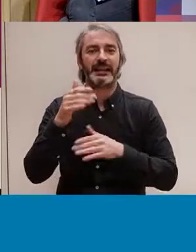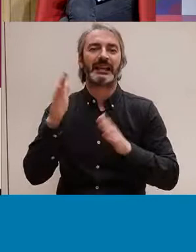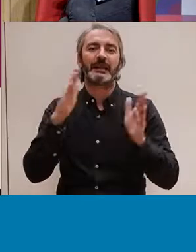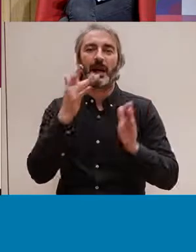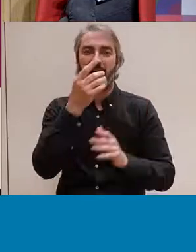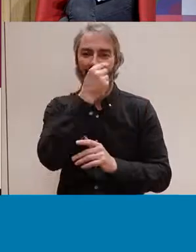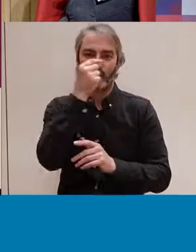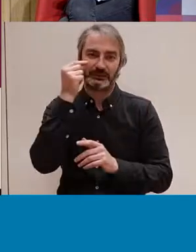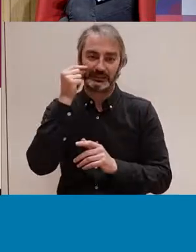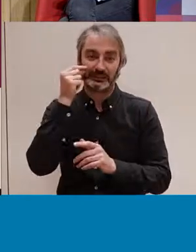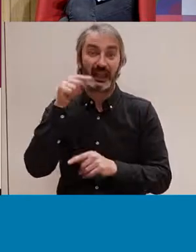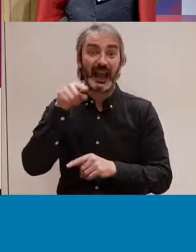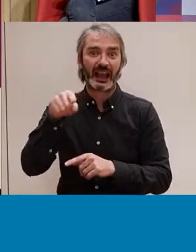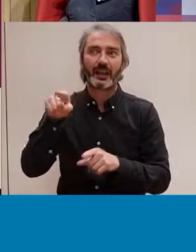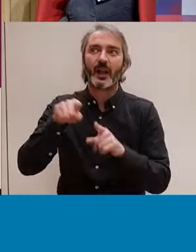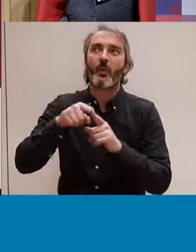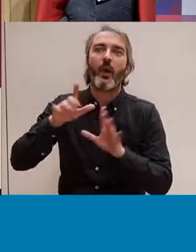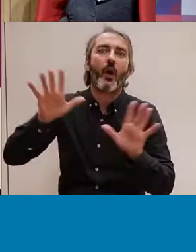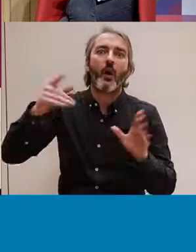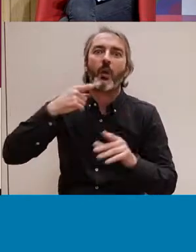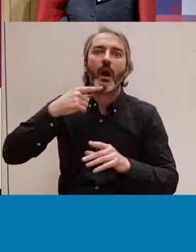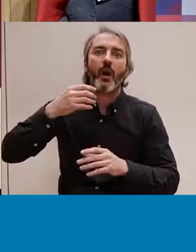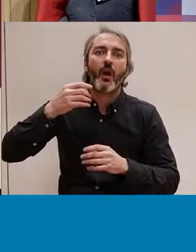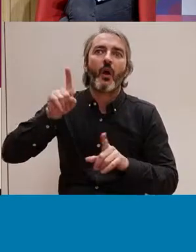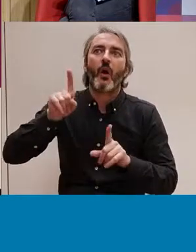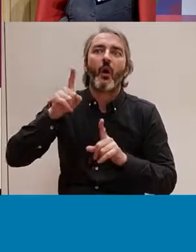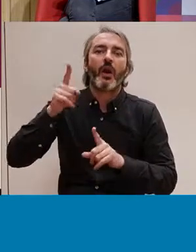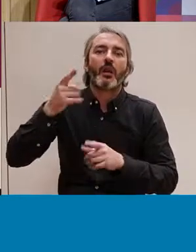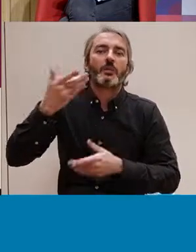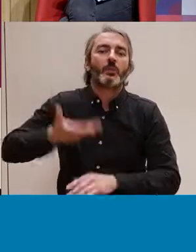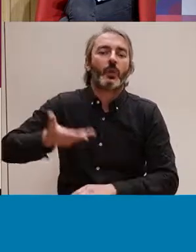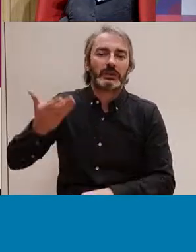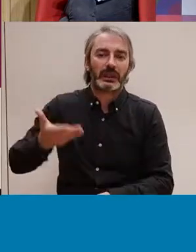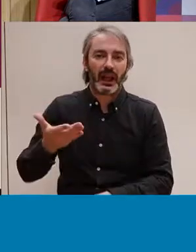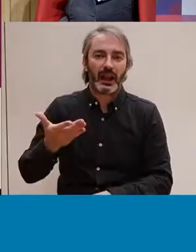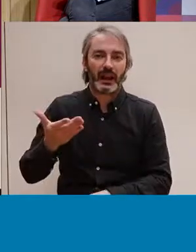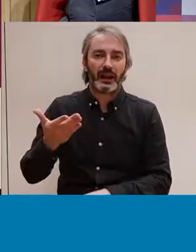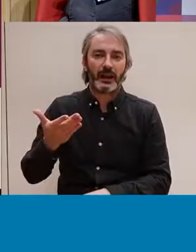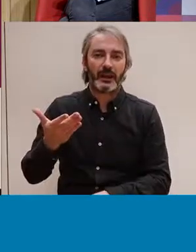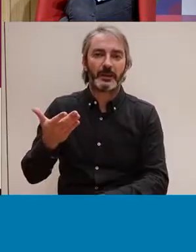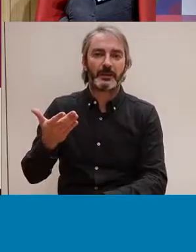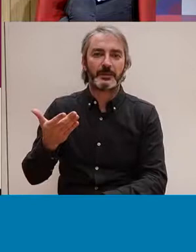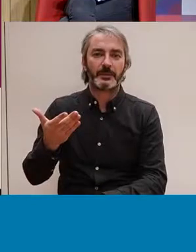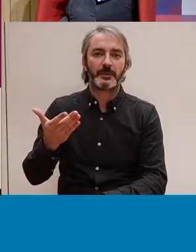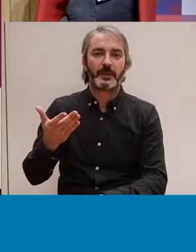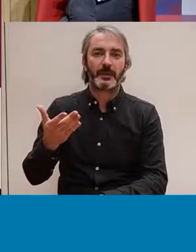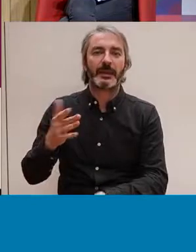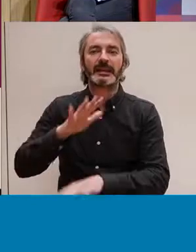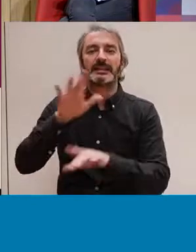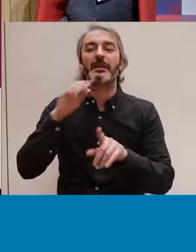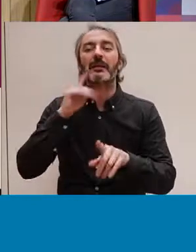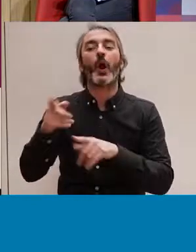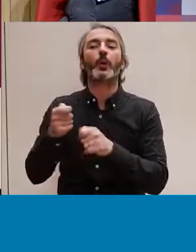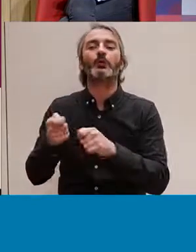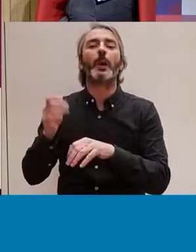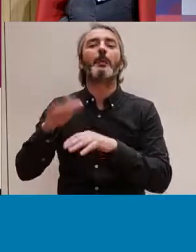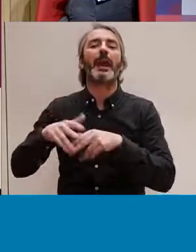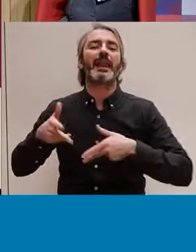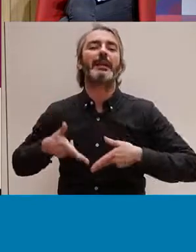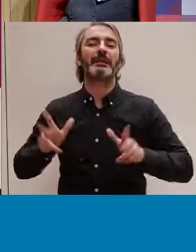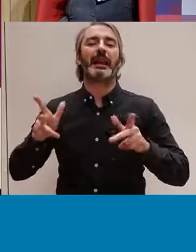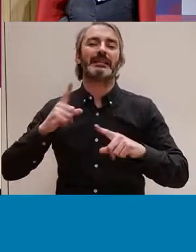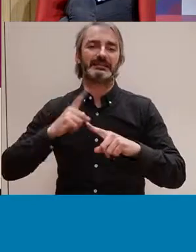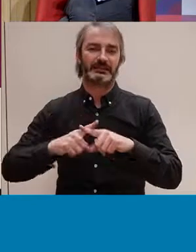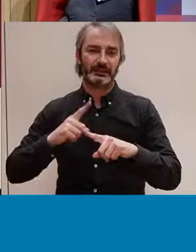'adolescència i que per nosaltres aquest mite de la virginitat de vegades actua d'una manera com a control social per la llibertat sexual